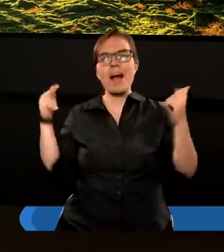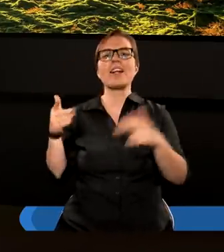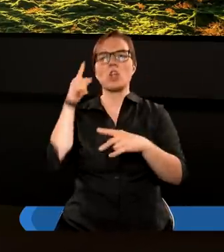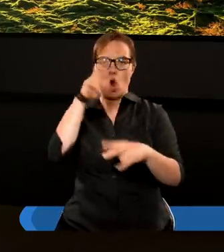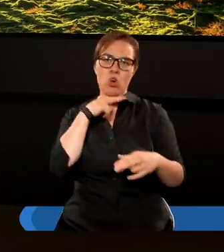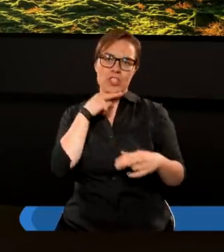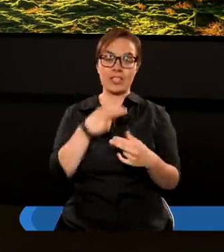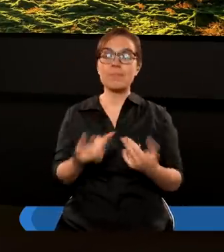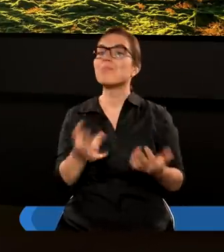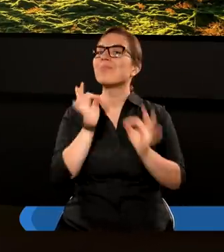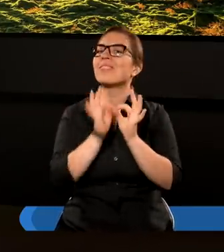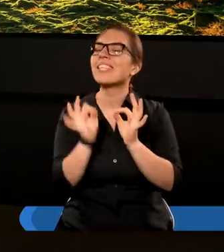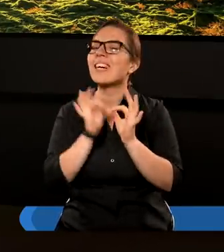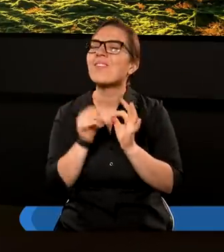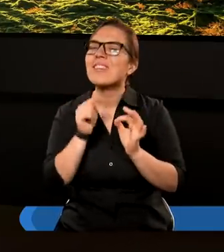tego jednego.